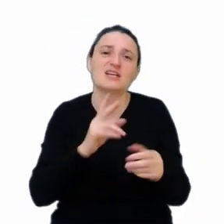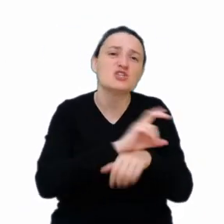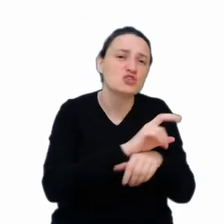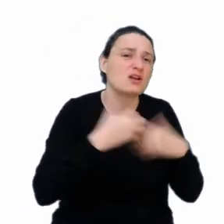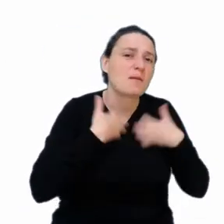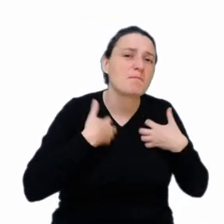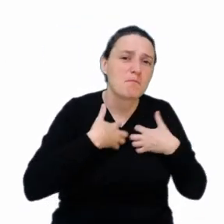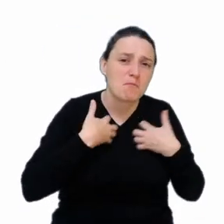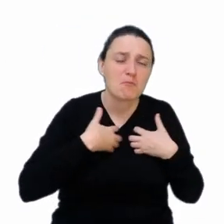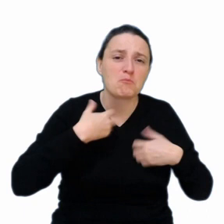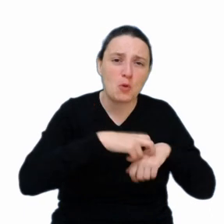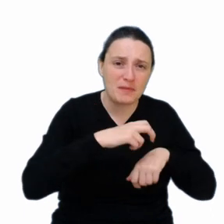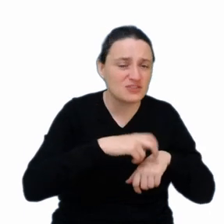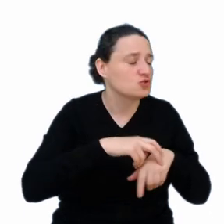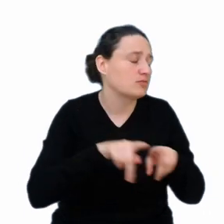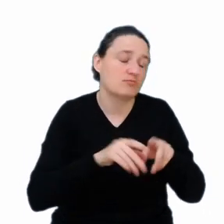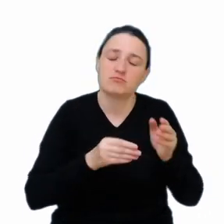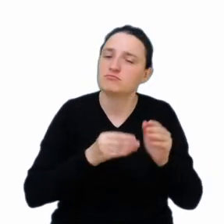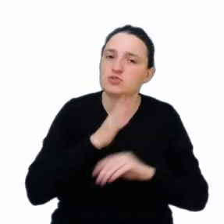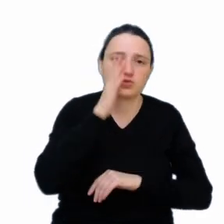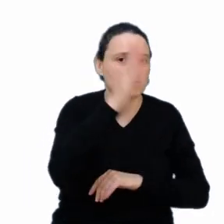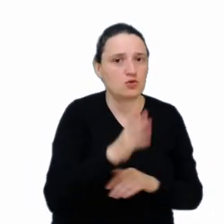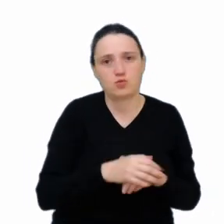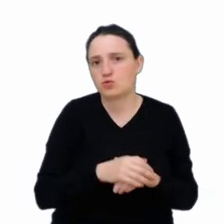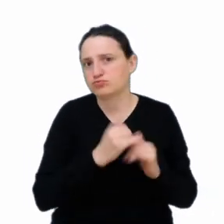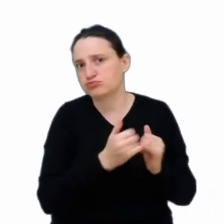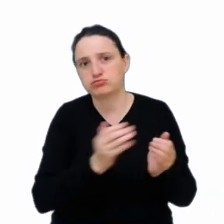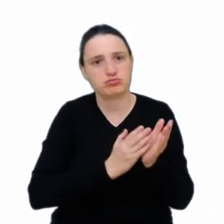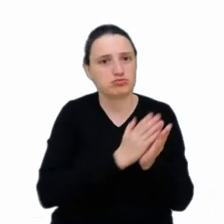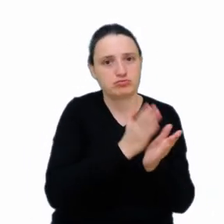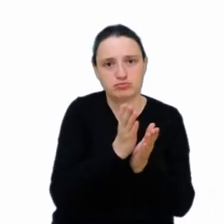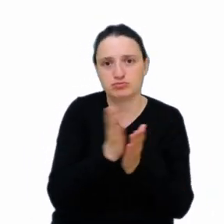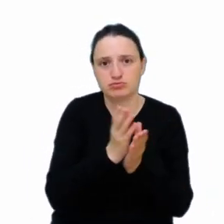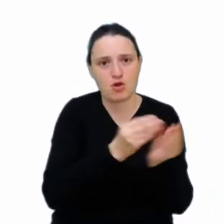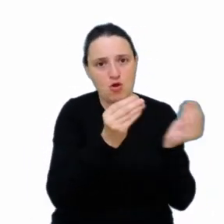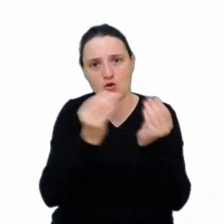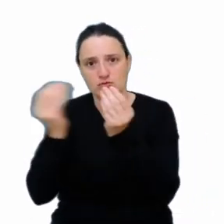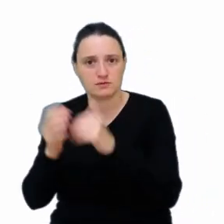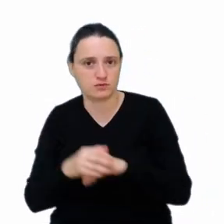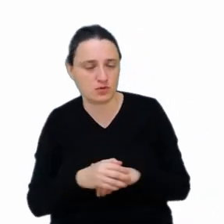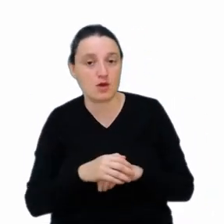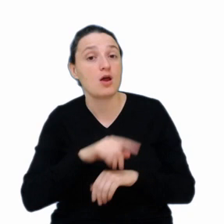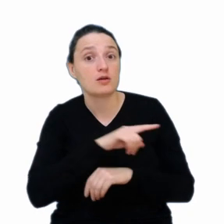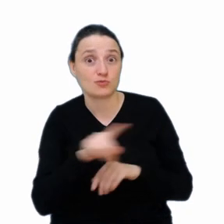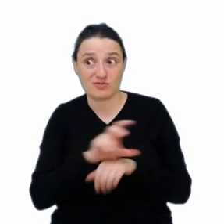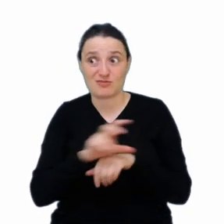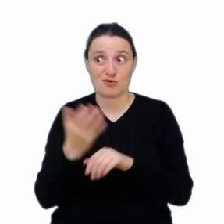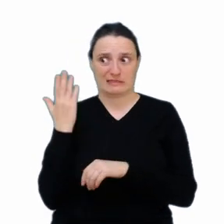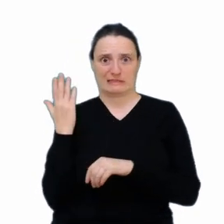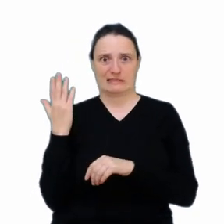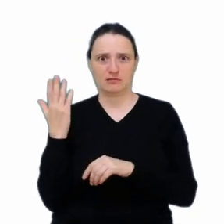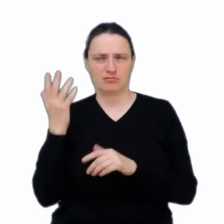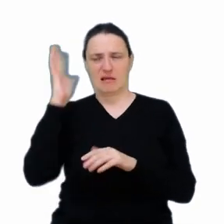elementem zdecydowanie przeszłościowym, w różnych miejscach rozwijanym, technologie, które przed chwilą wydawały się abstrakcyjne, dzisiaj